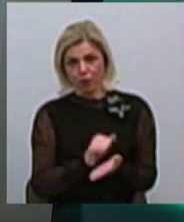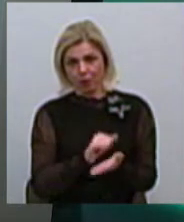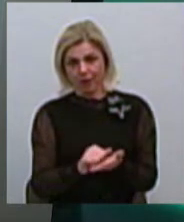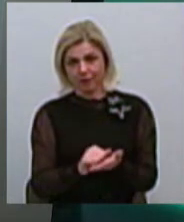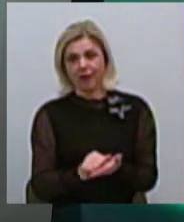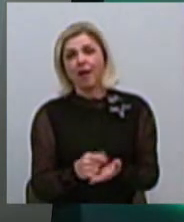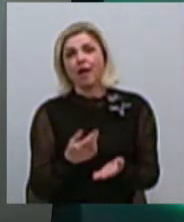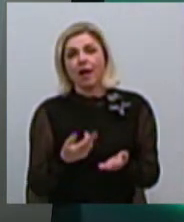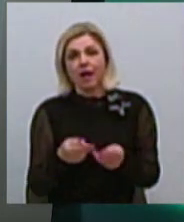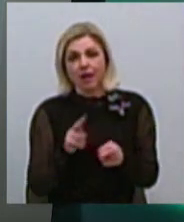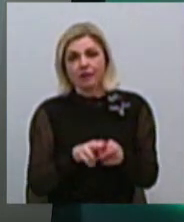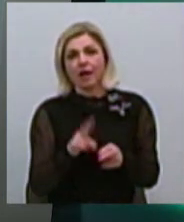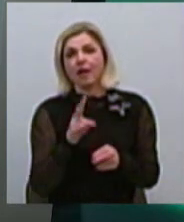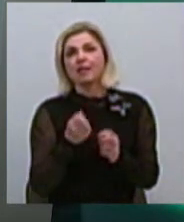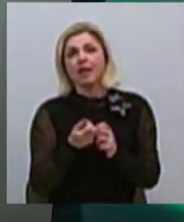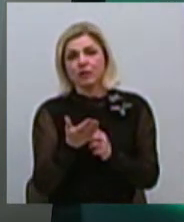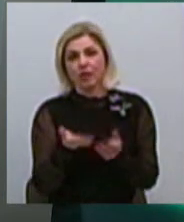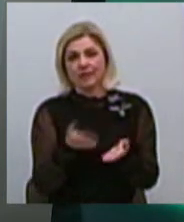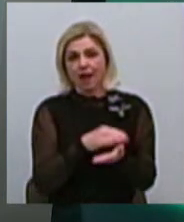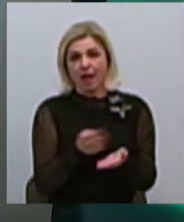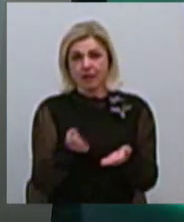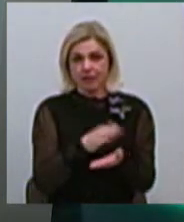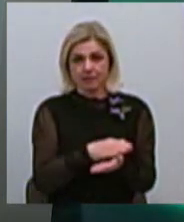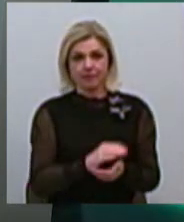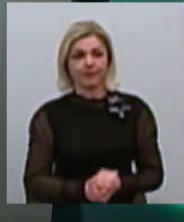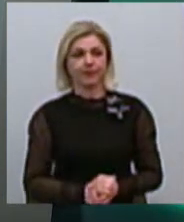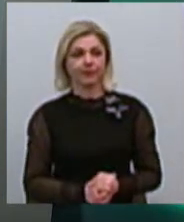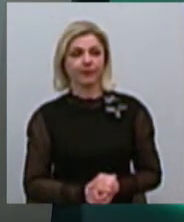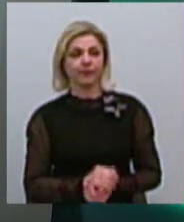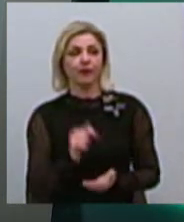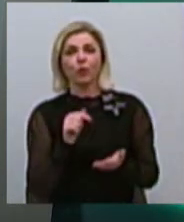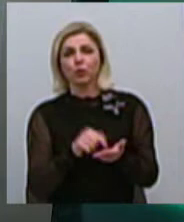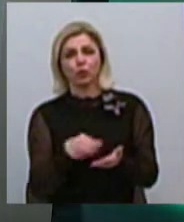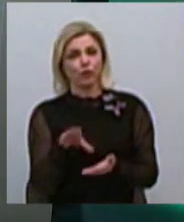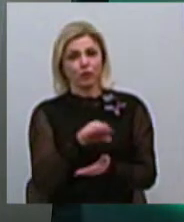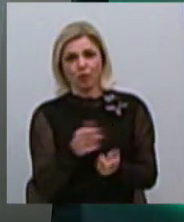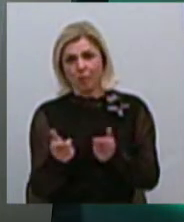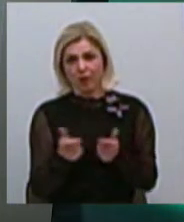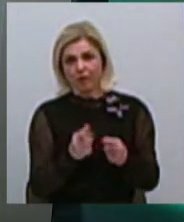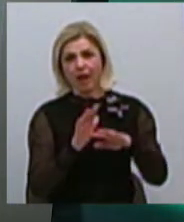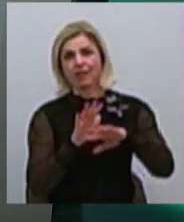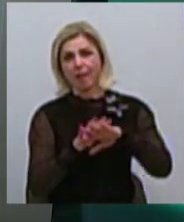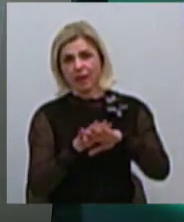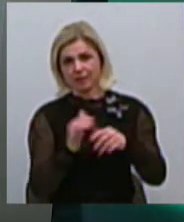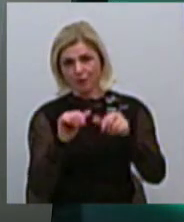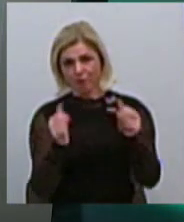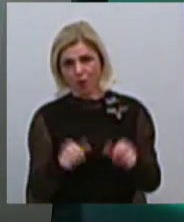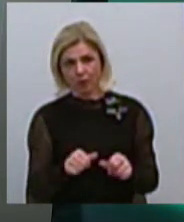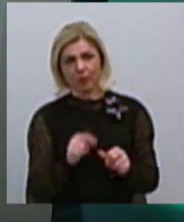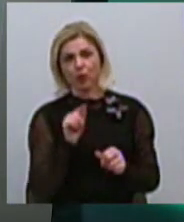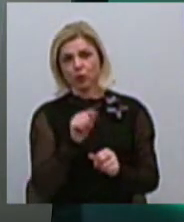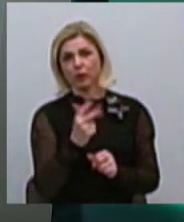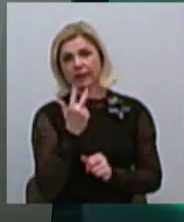фактично, це нескільки страниц, тут вже все підготовлено в табличній формі. Відіте, їх три.